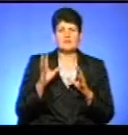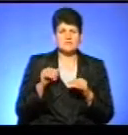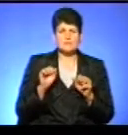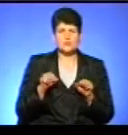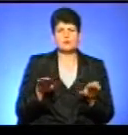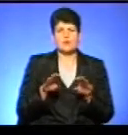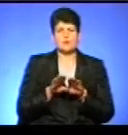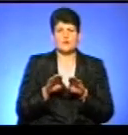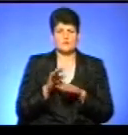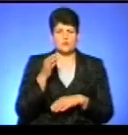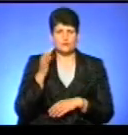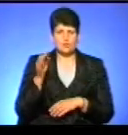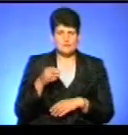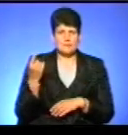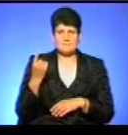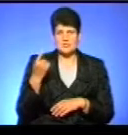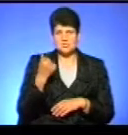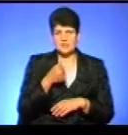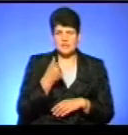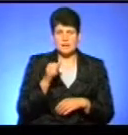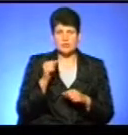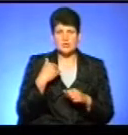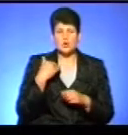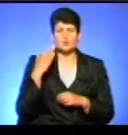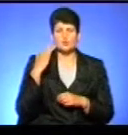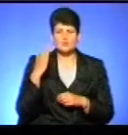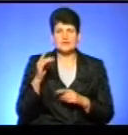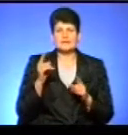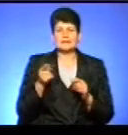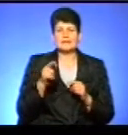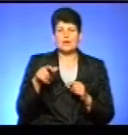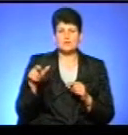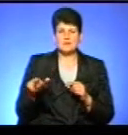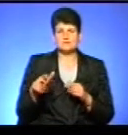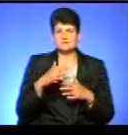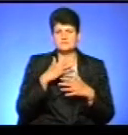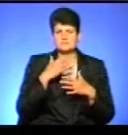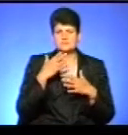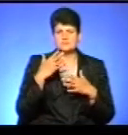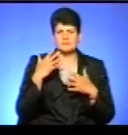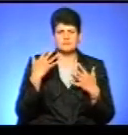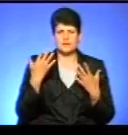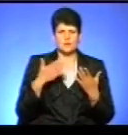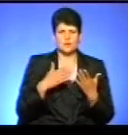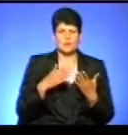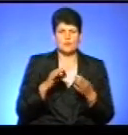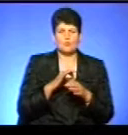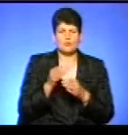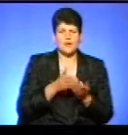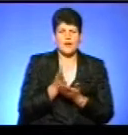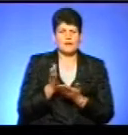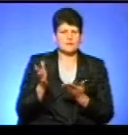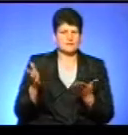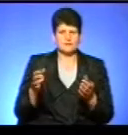порівнювати в досвіді. Перший рік могли голосувати тернополяни за необмежену кількість проєктів, тобто одна людина